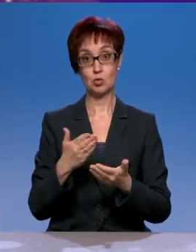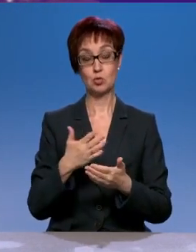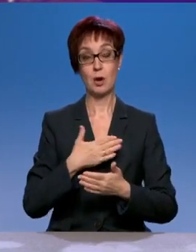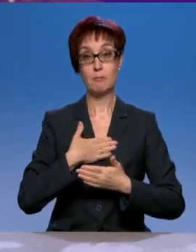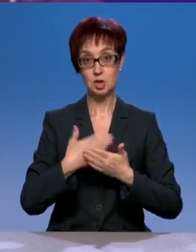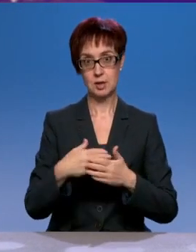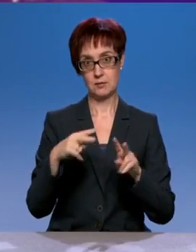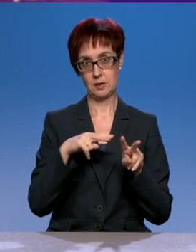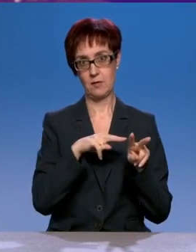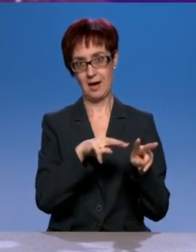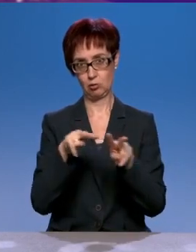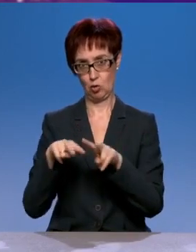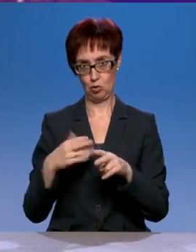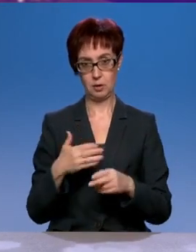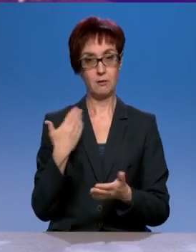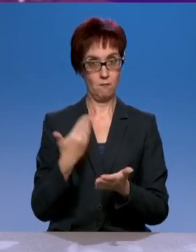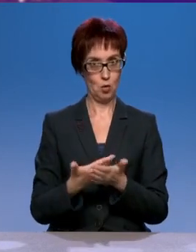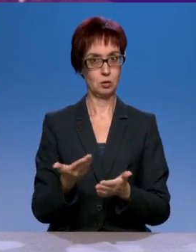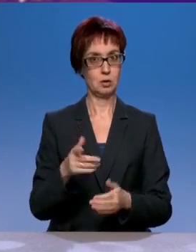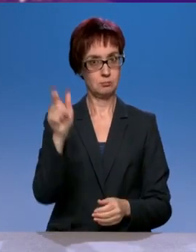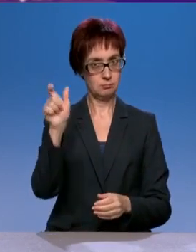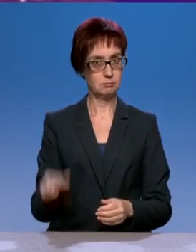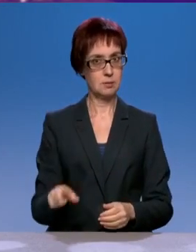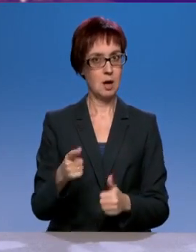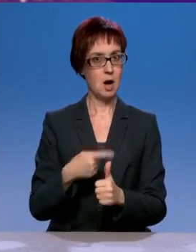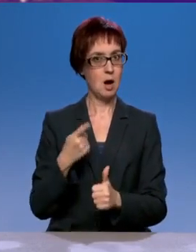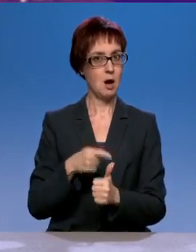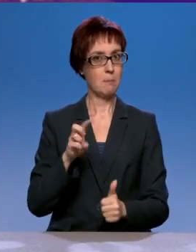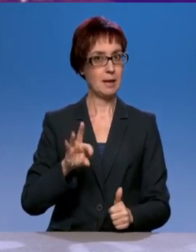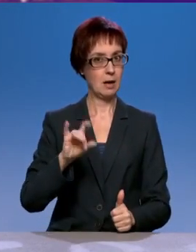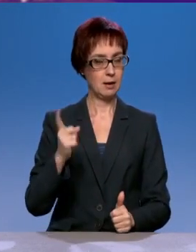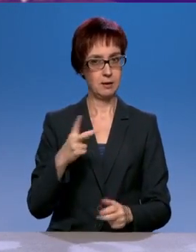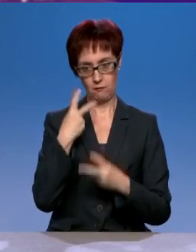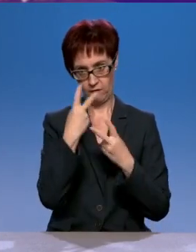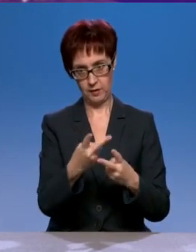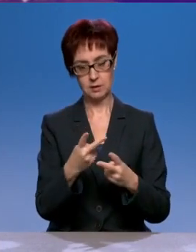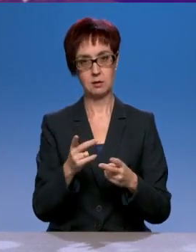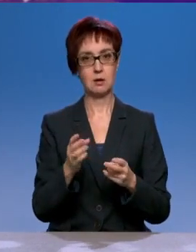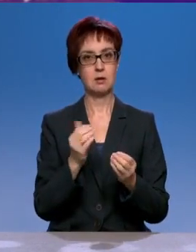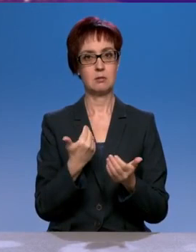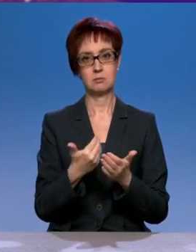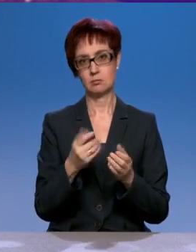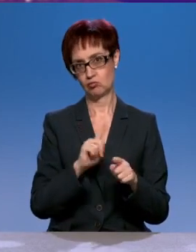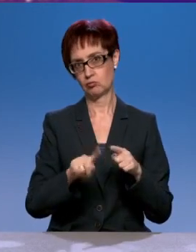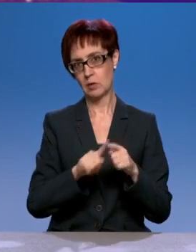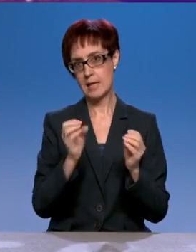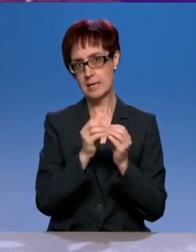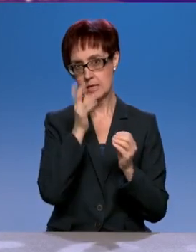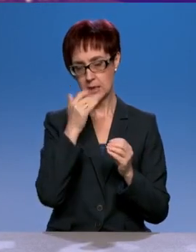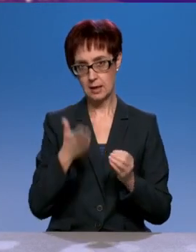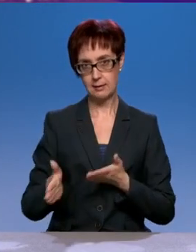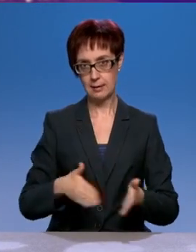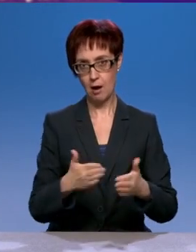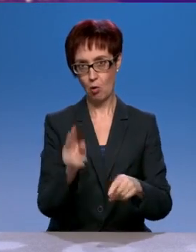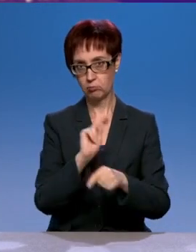Вот Михаил видит эту дорогу. Он видит, что она там почти 10 лет не ремонтируется. Он что-то может сделать? Ну